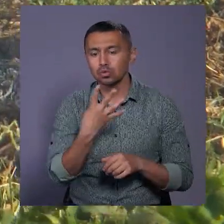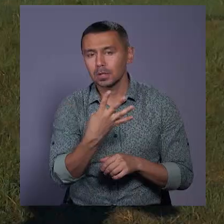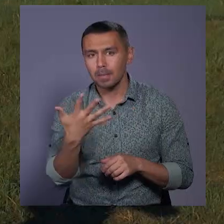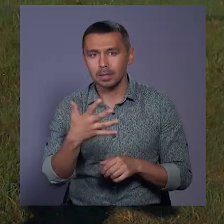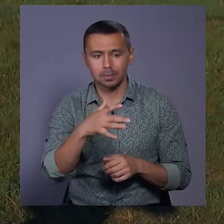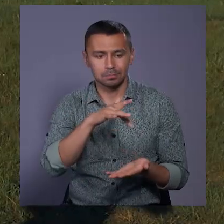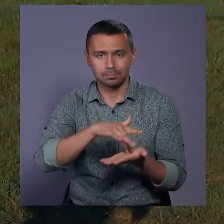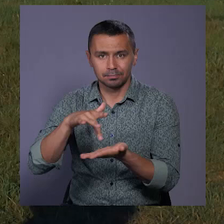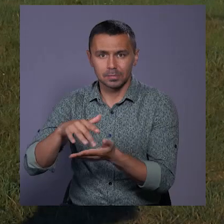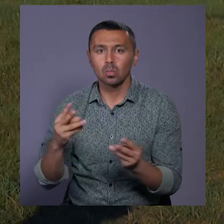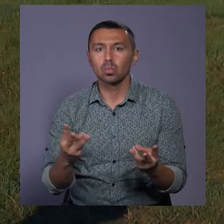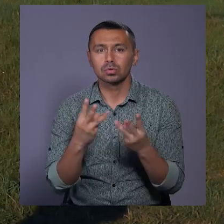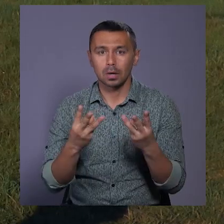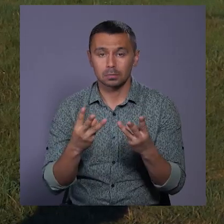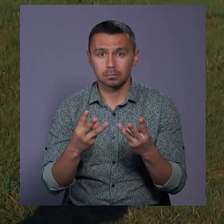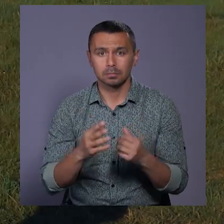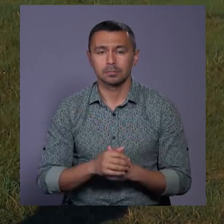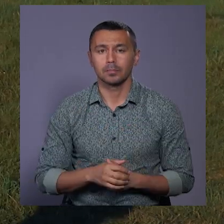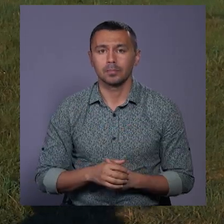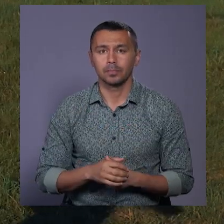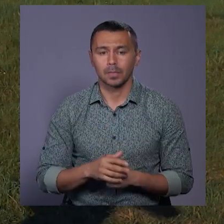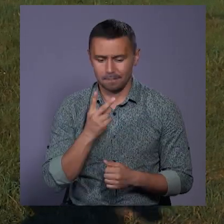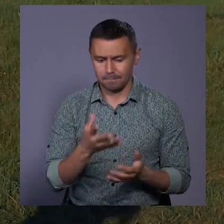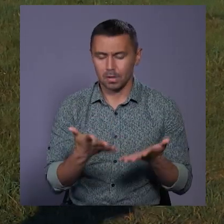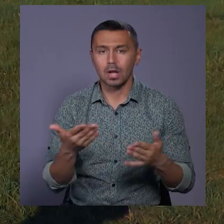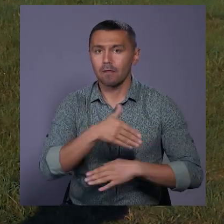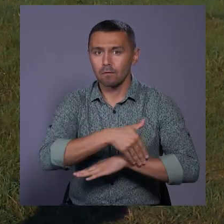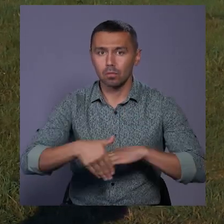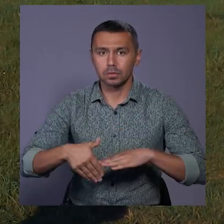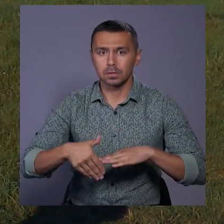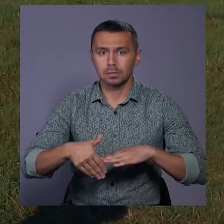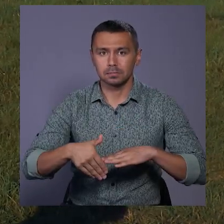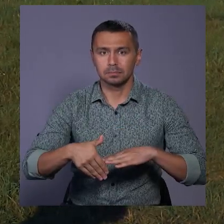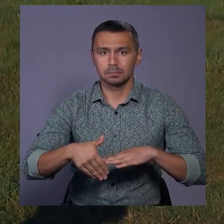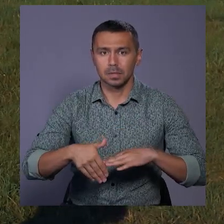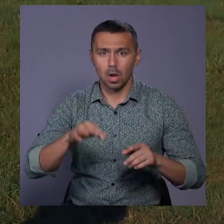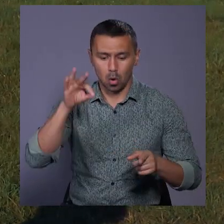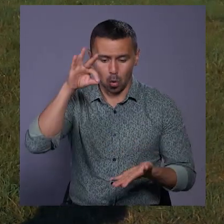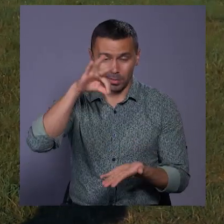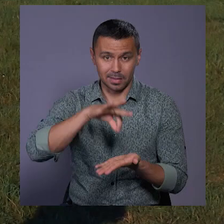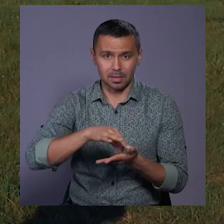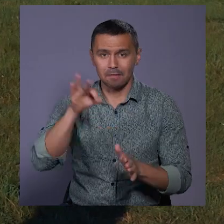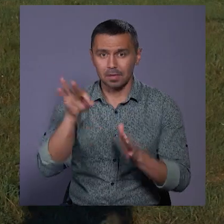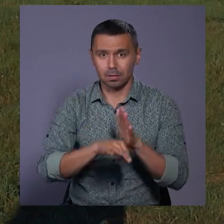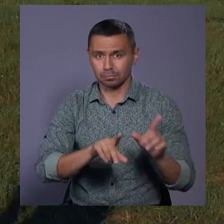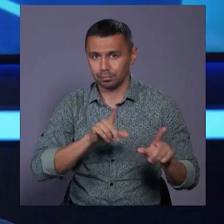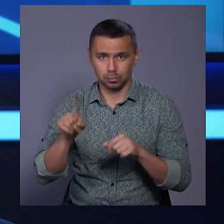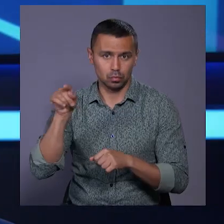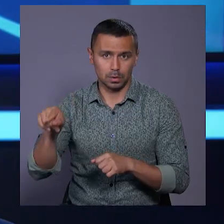осередків пожежі. Ставимо, видно яка вулиця, де координати, і відразу їдемо туди.